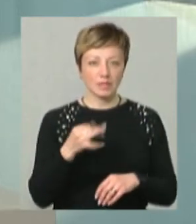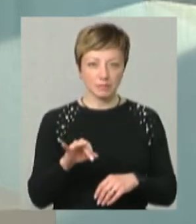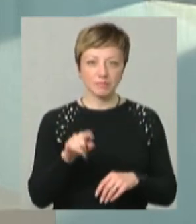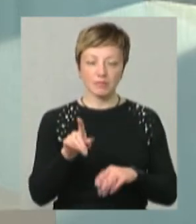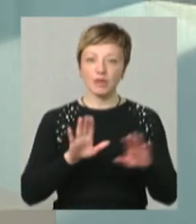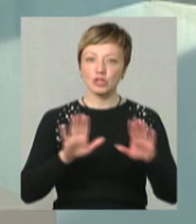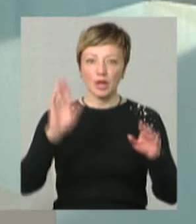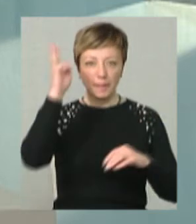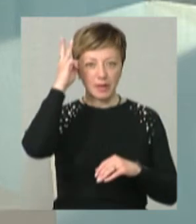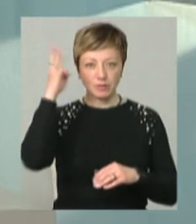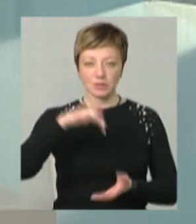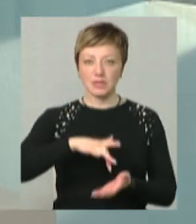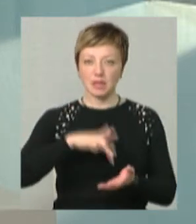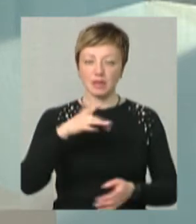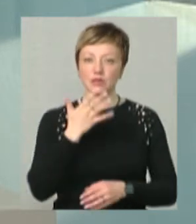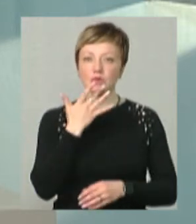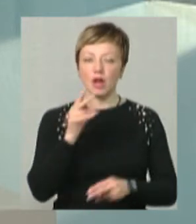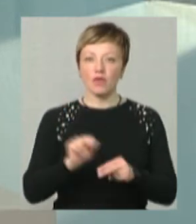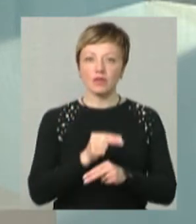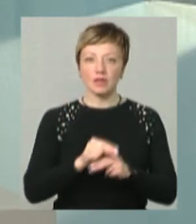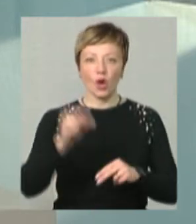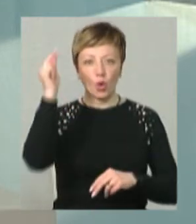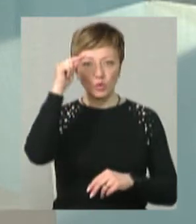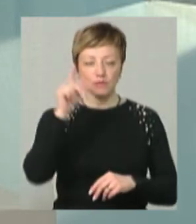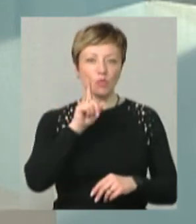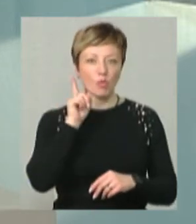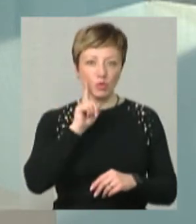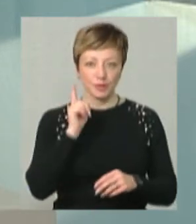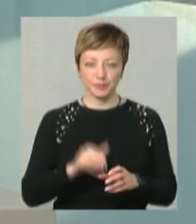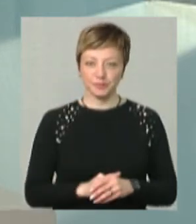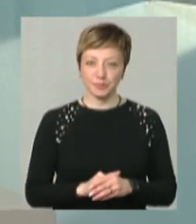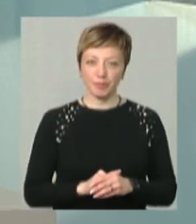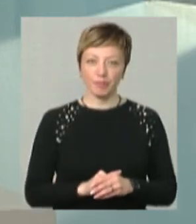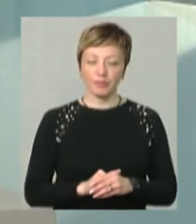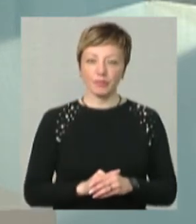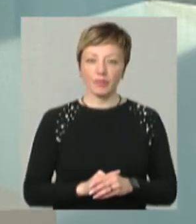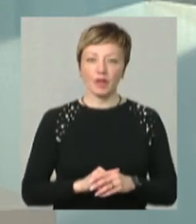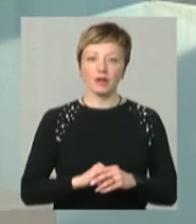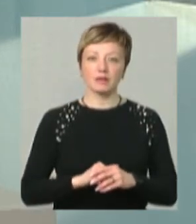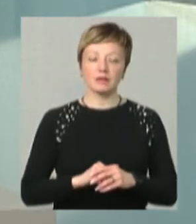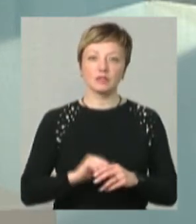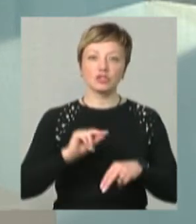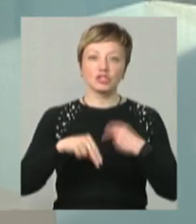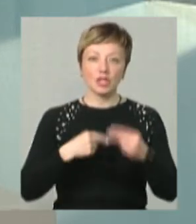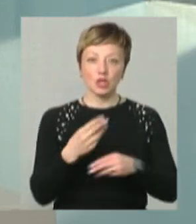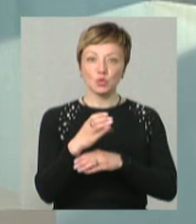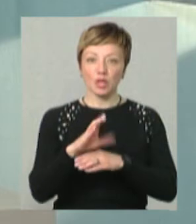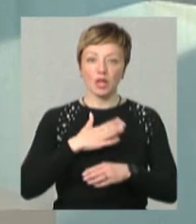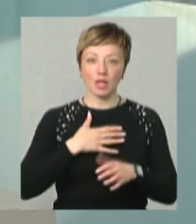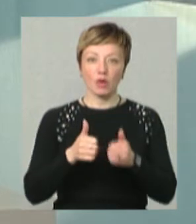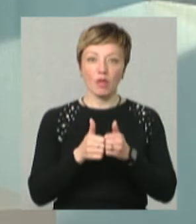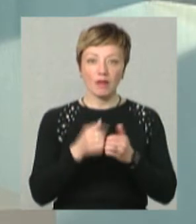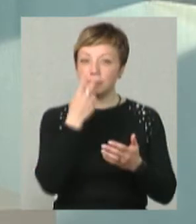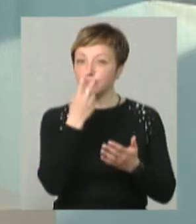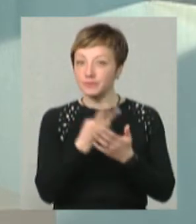Він – режисер Хмельницького центру національного виховання учнівської молоді. А через сюжет нашої колеги Наталки Паляниці ми